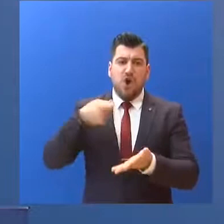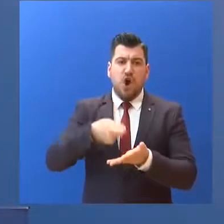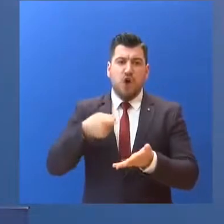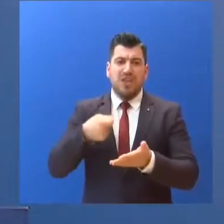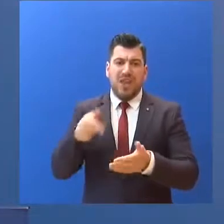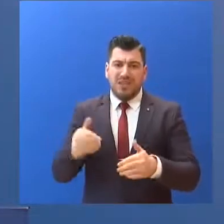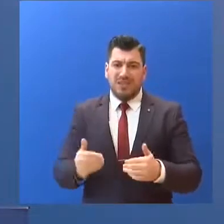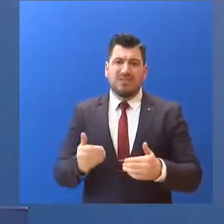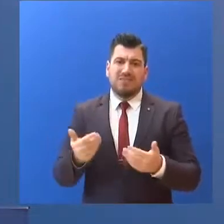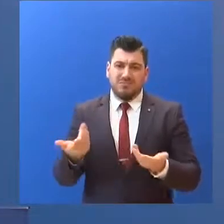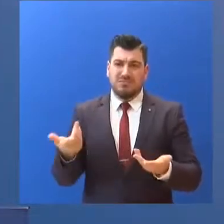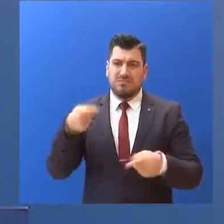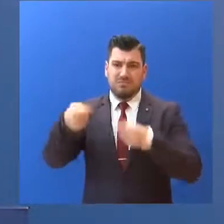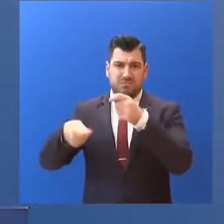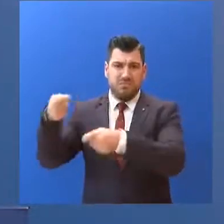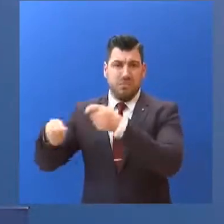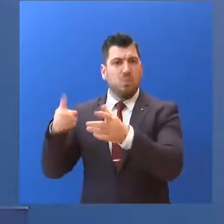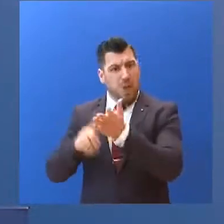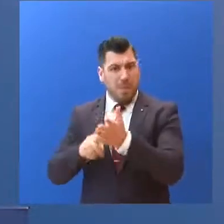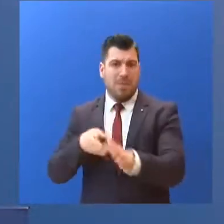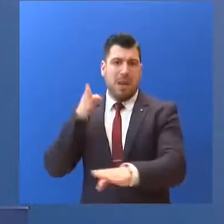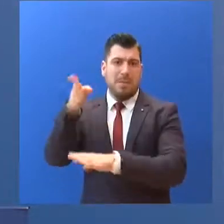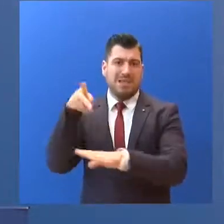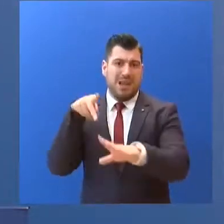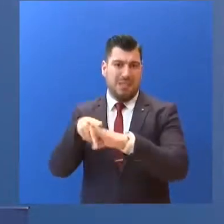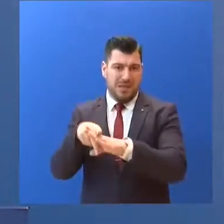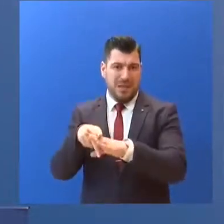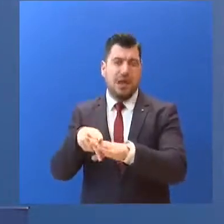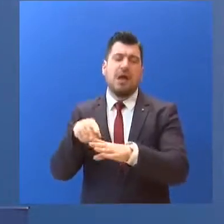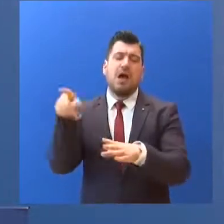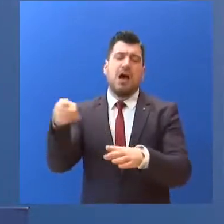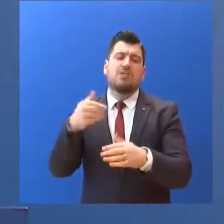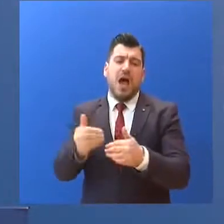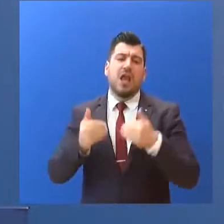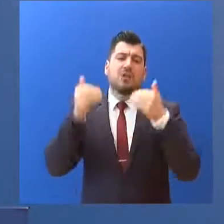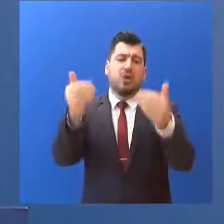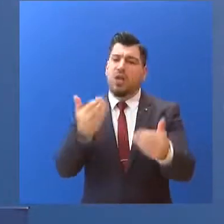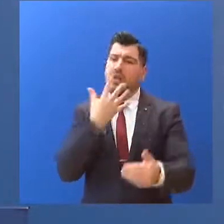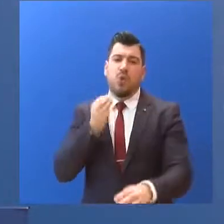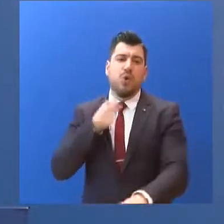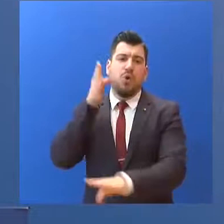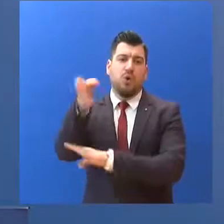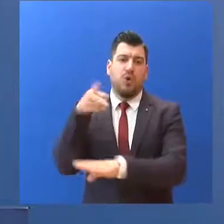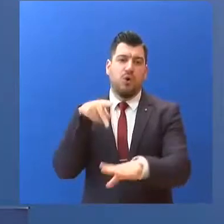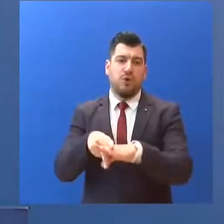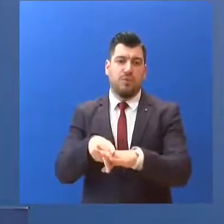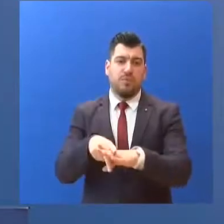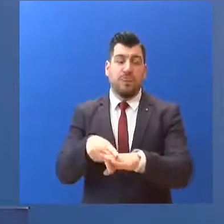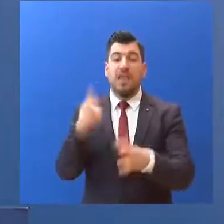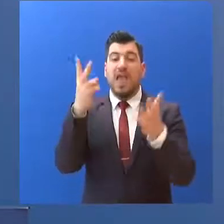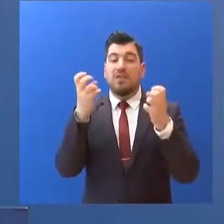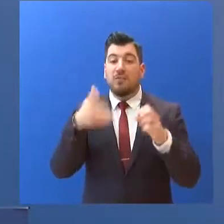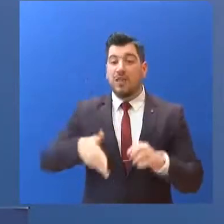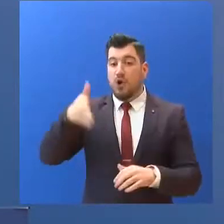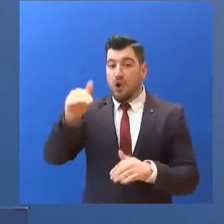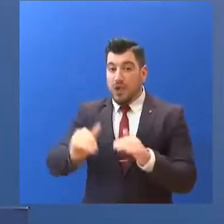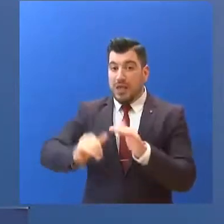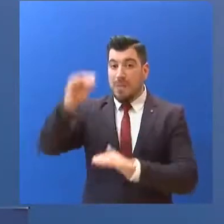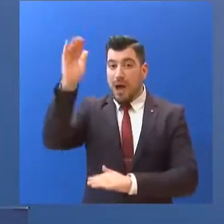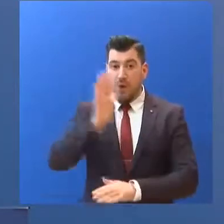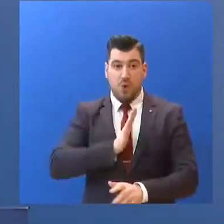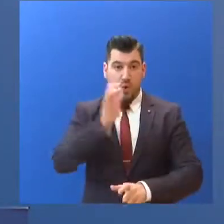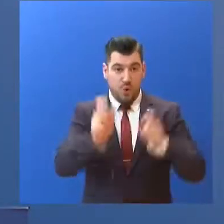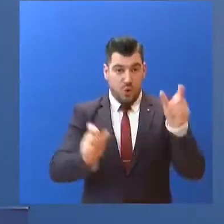πλειοσυφία των μισθωτών... των ελευθέρων επαγγελματιών και των επιχειρήσεων. Ενώ ειδικά για τους άνω των 70 ετών συμπολίτες μας...